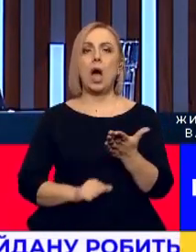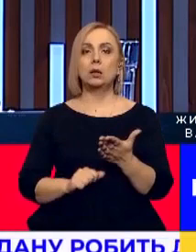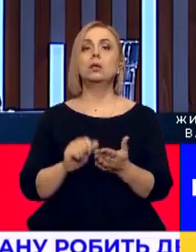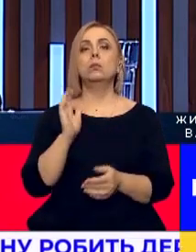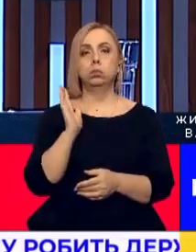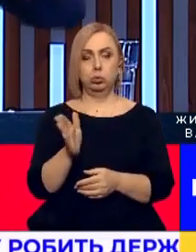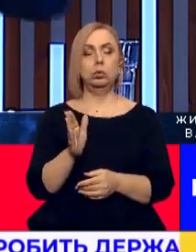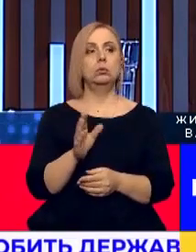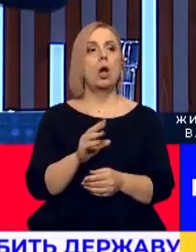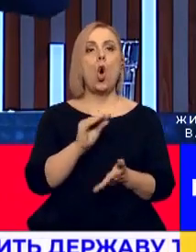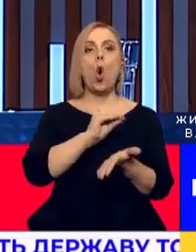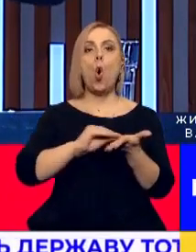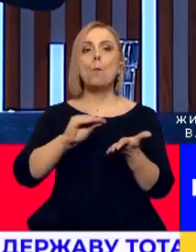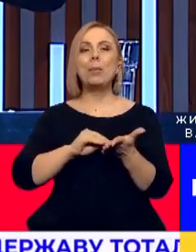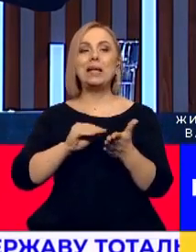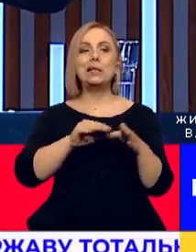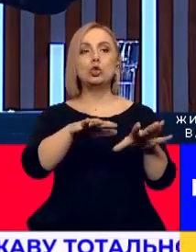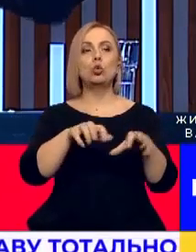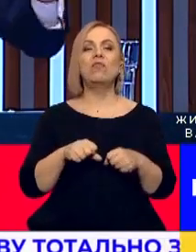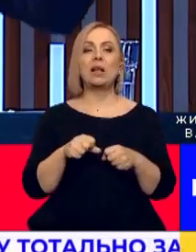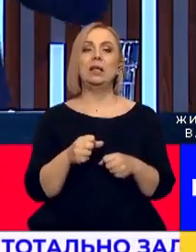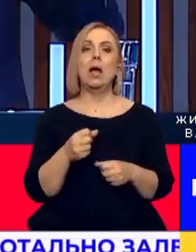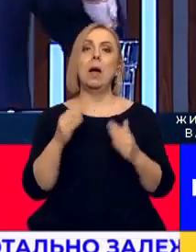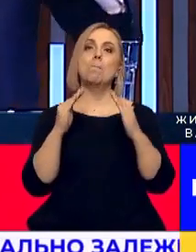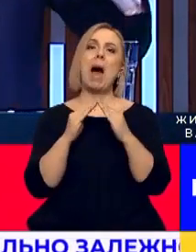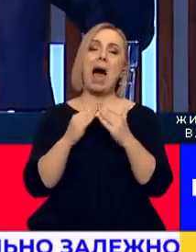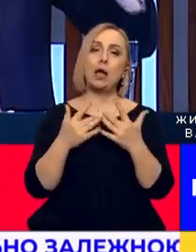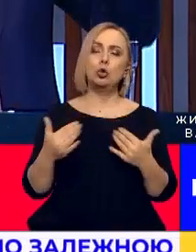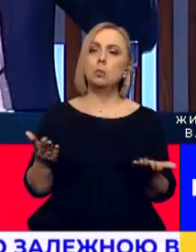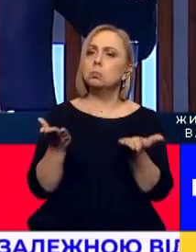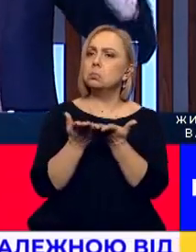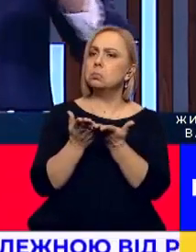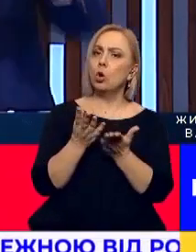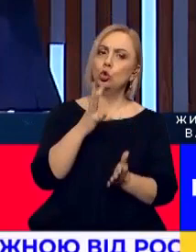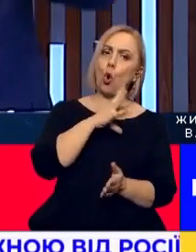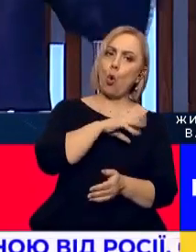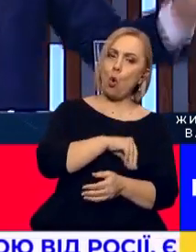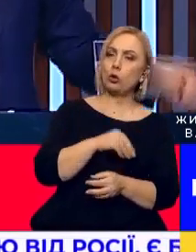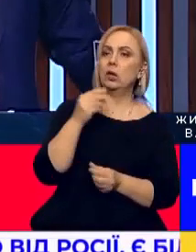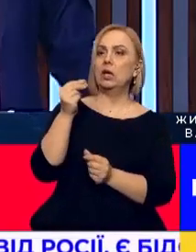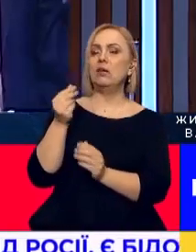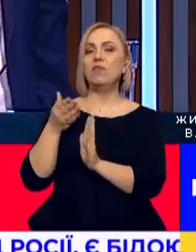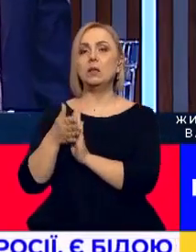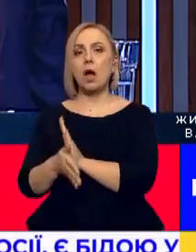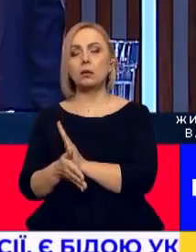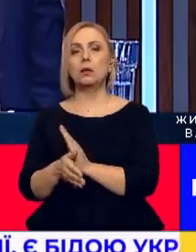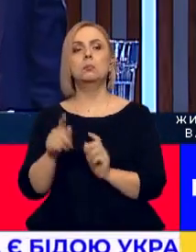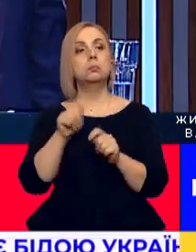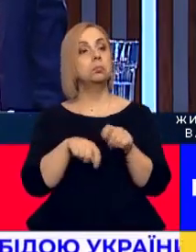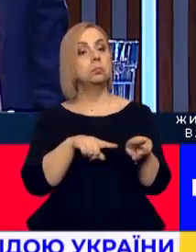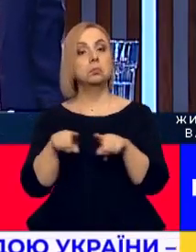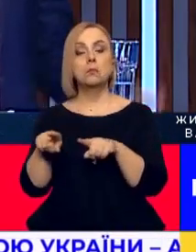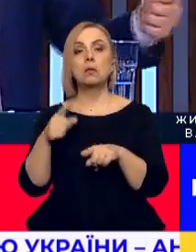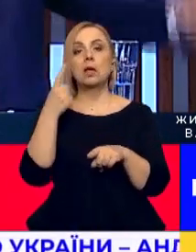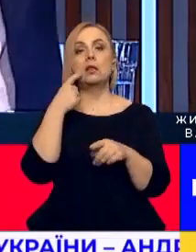описувати майно, звіряти твої доходи і витрати. І в випадку, як вважає податкова недостовірності, інформацію, яку